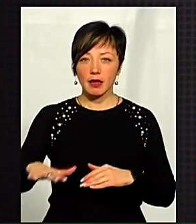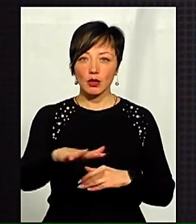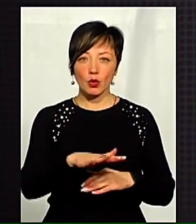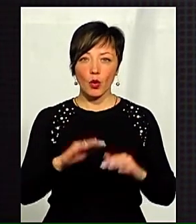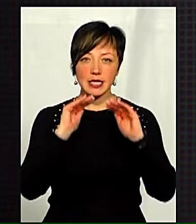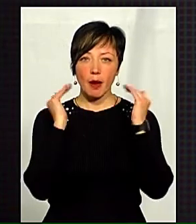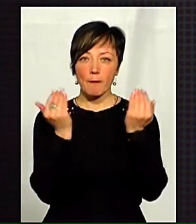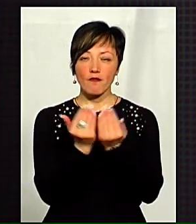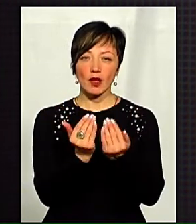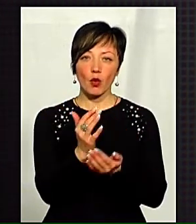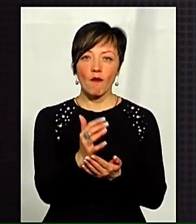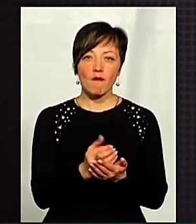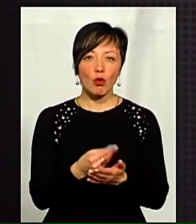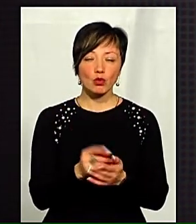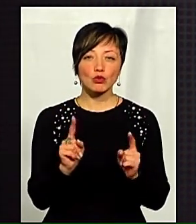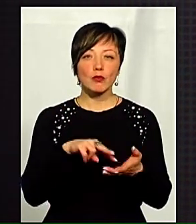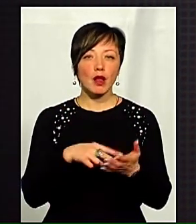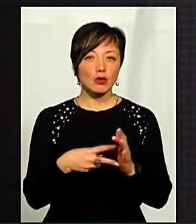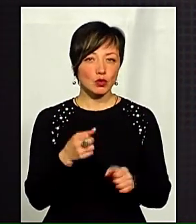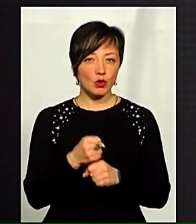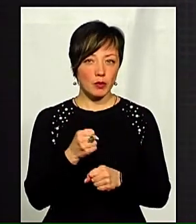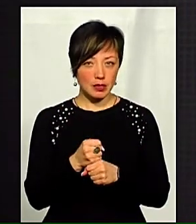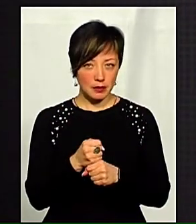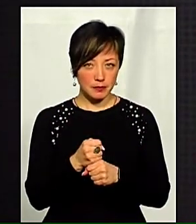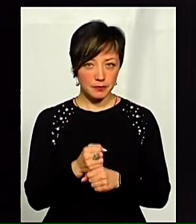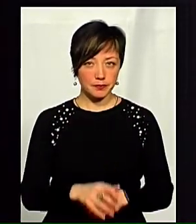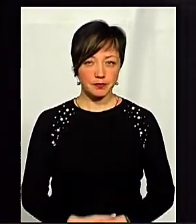-заповідного фонду і що для цього планується зробити?